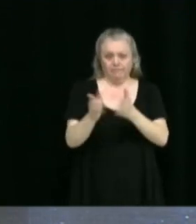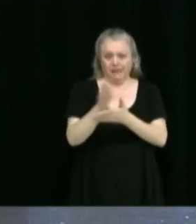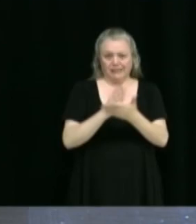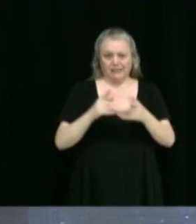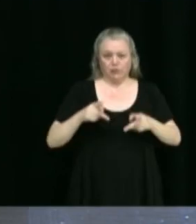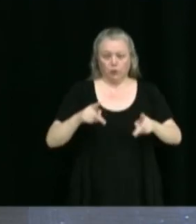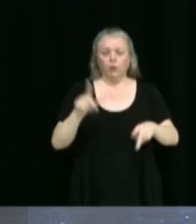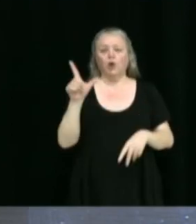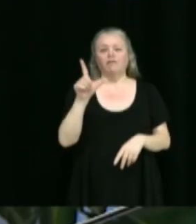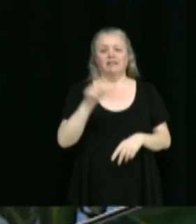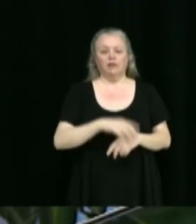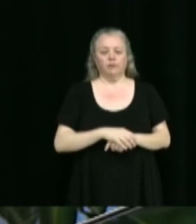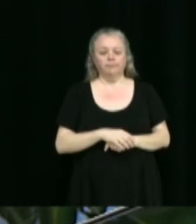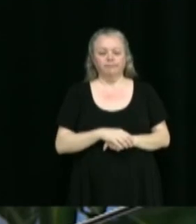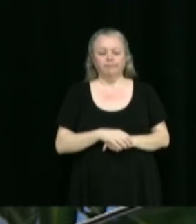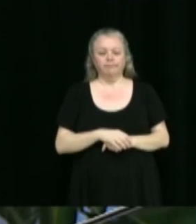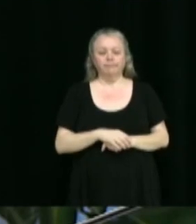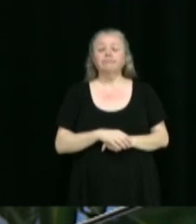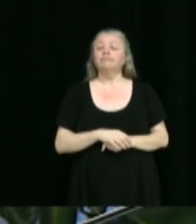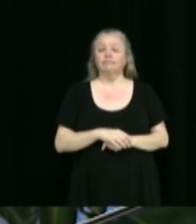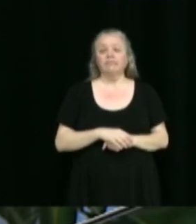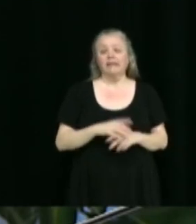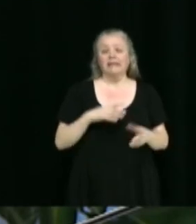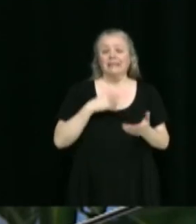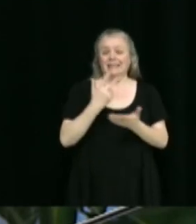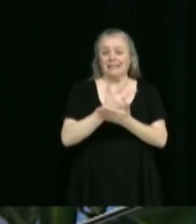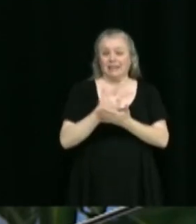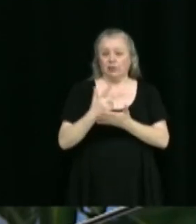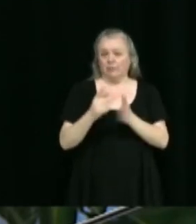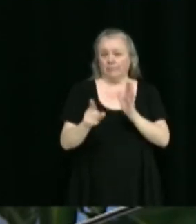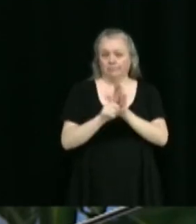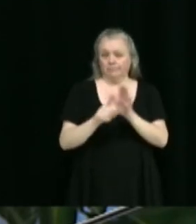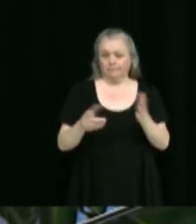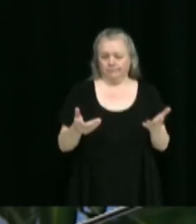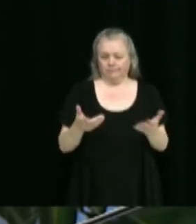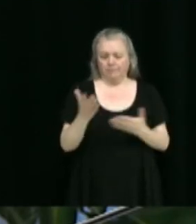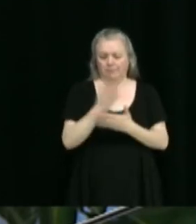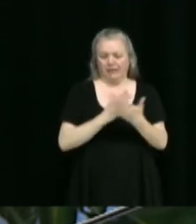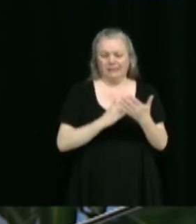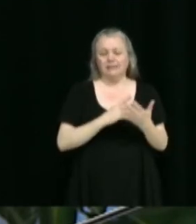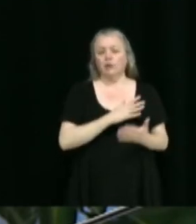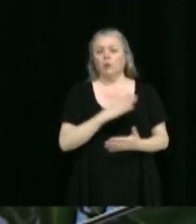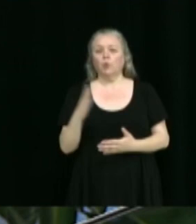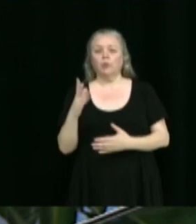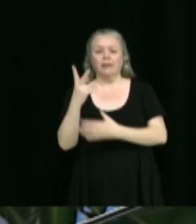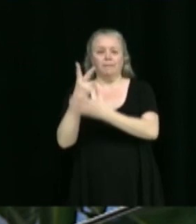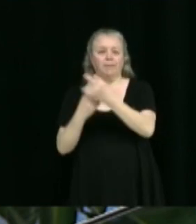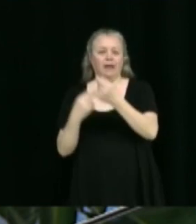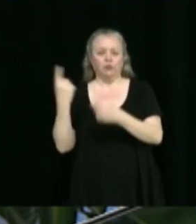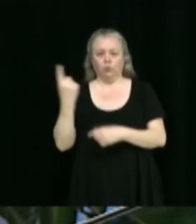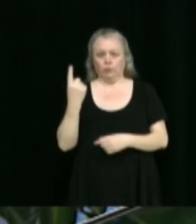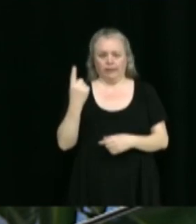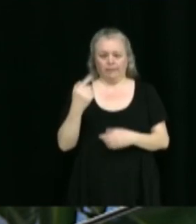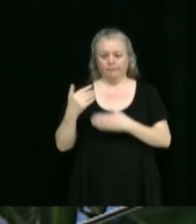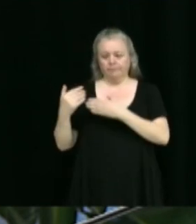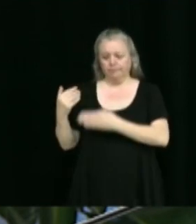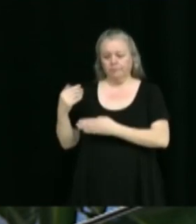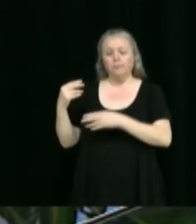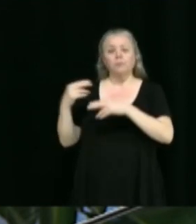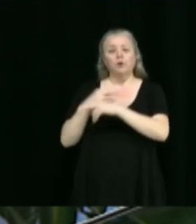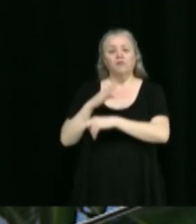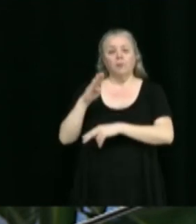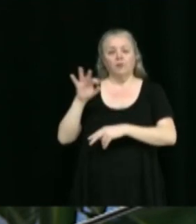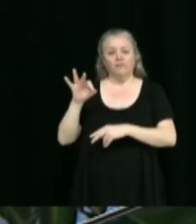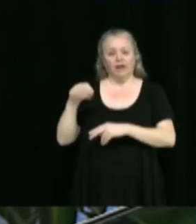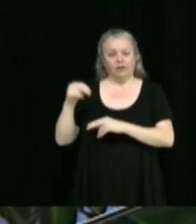Levasseur. Il s'agit d'interdire le stationnement sur une partie de cette rue côté père en tout temps à partir du boulevard des